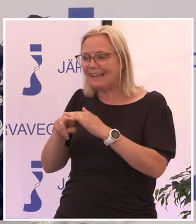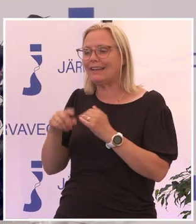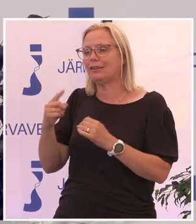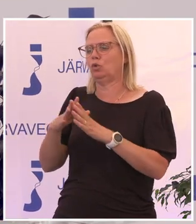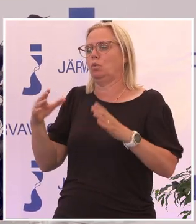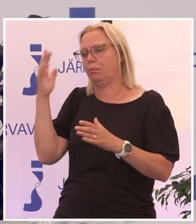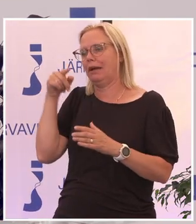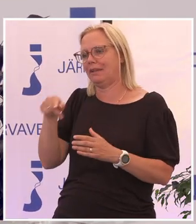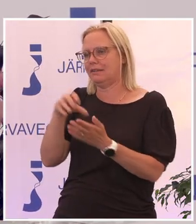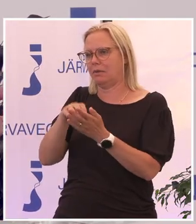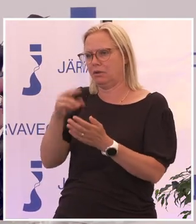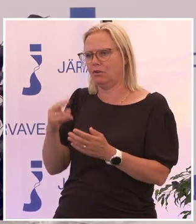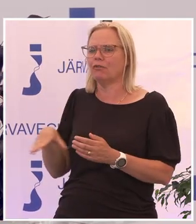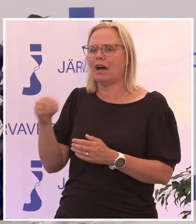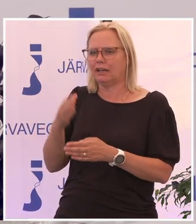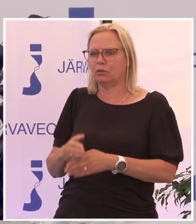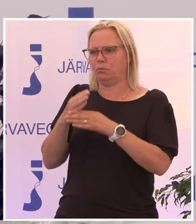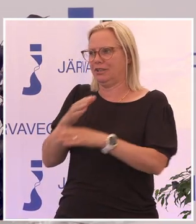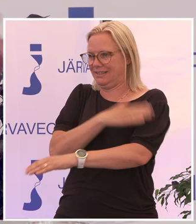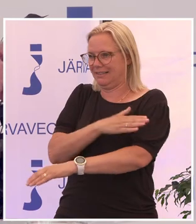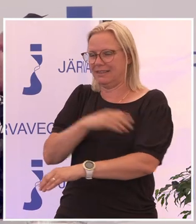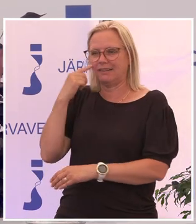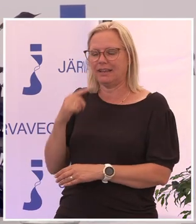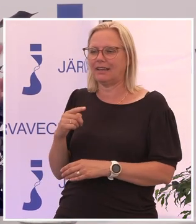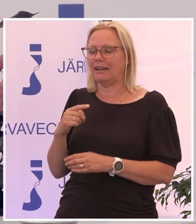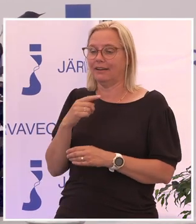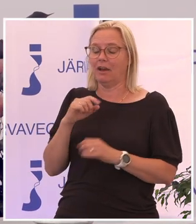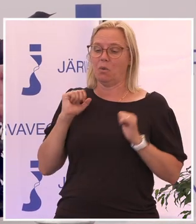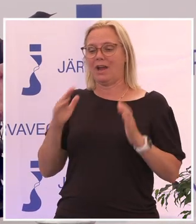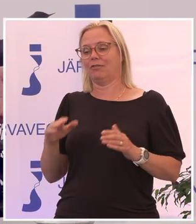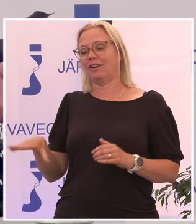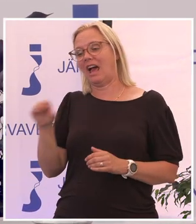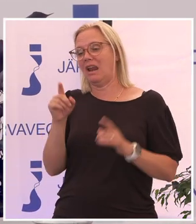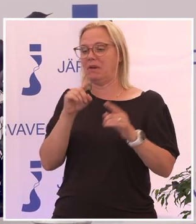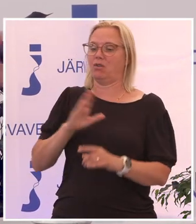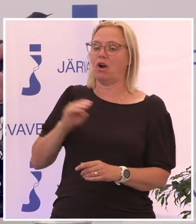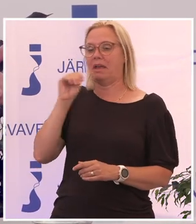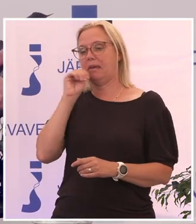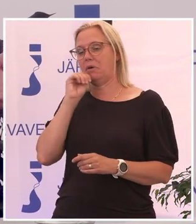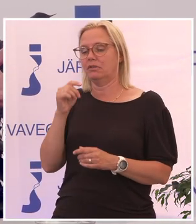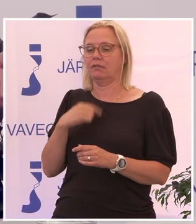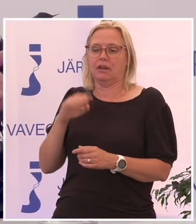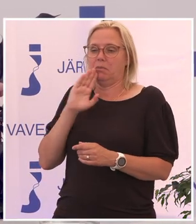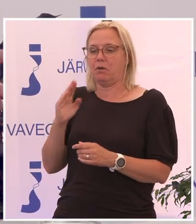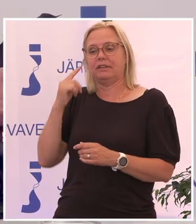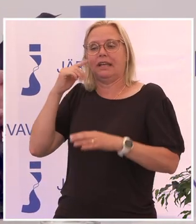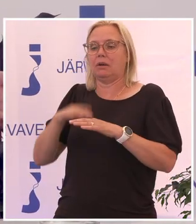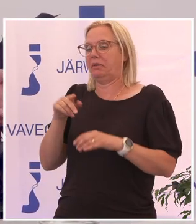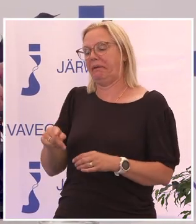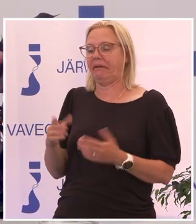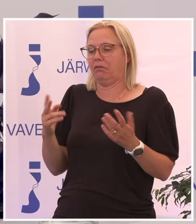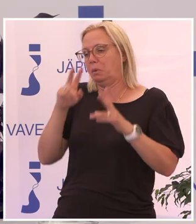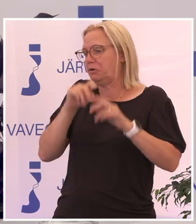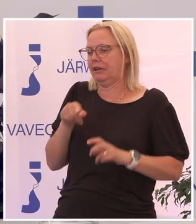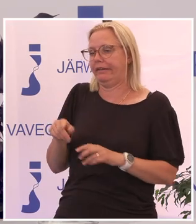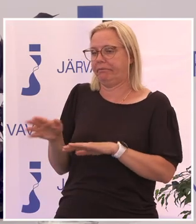eftersom alla som bygger tjänster tänker Varenda människa har naturligtvis e-post. Så det behöver vi inte ens bry oss om och ta reda